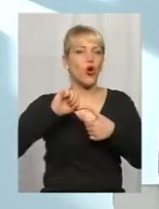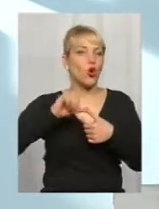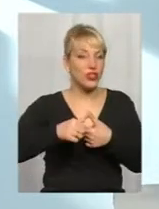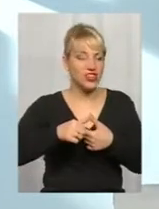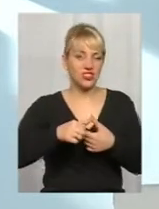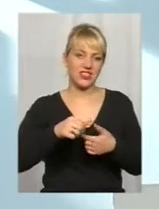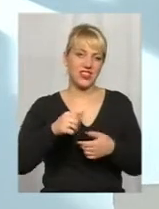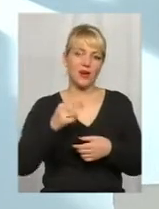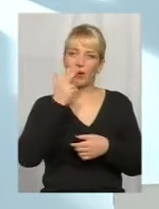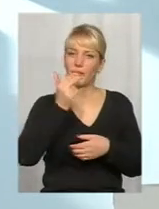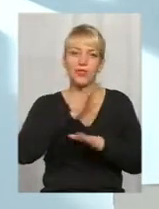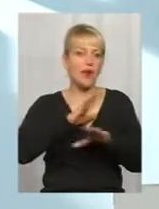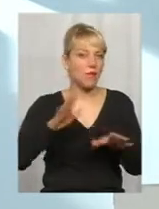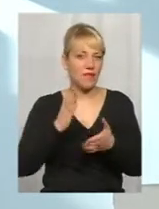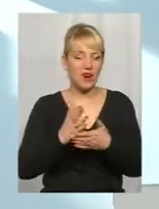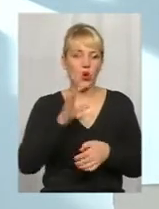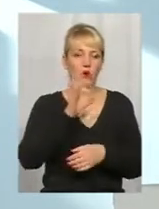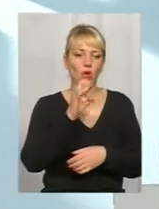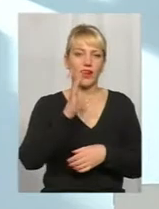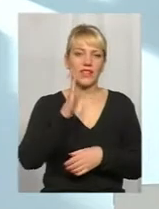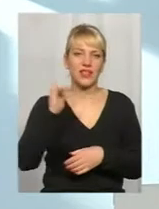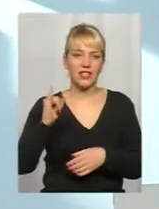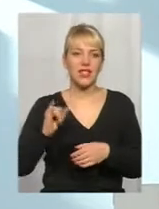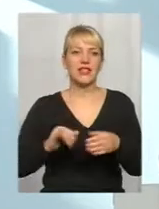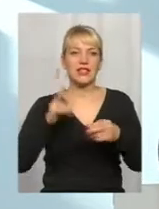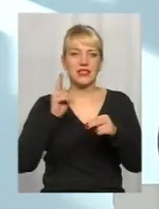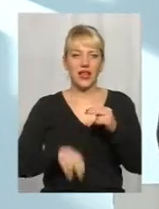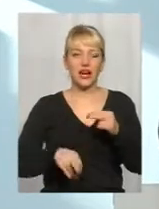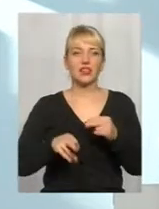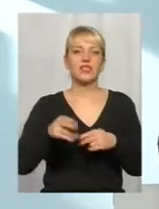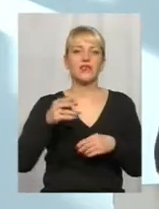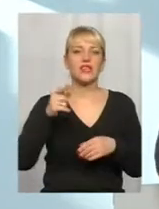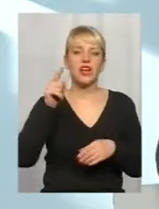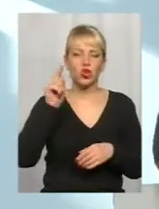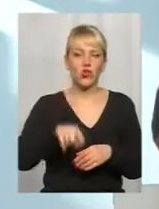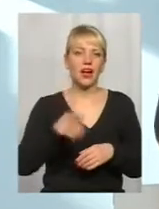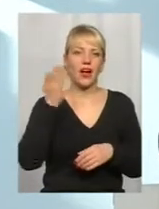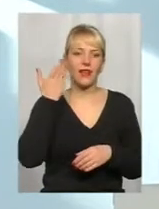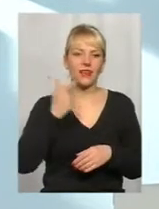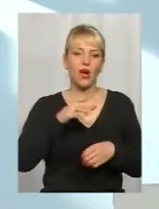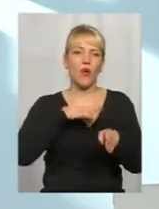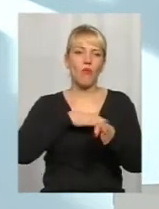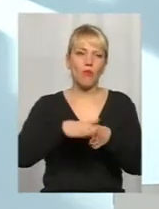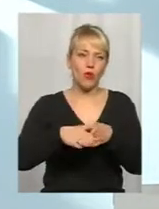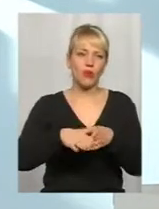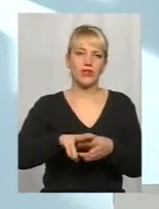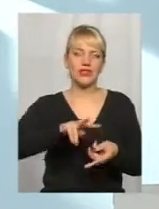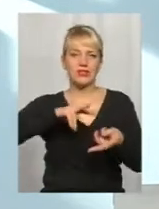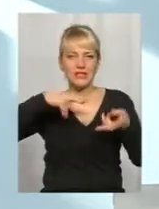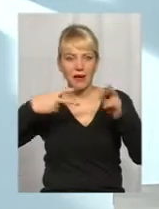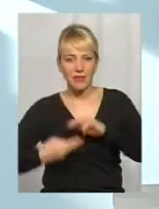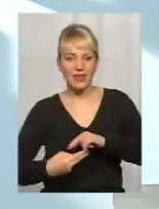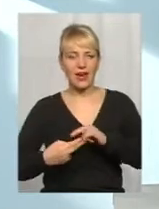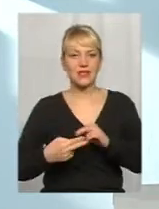буває. Тому що ОРВИ заканчивається тоді, коли полностью слущується і заміщається віта пораженна слизиста.